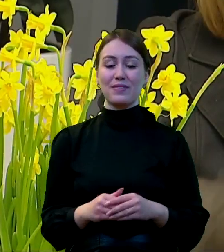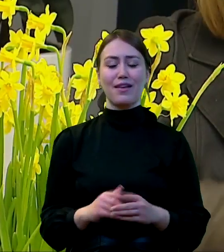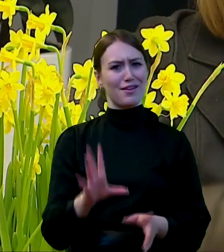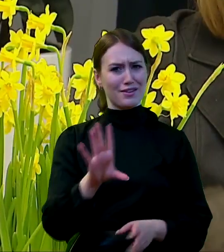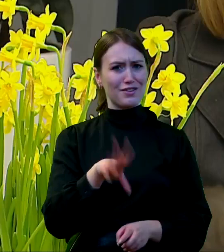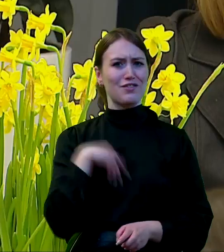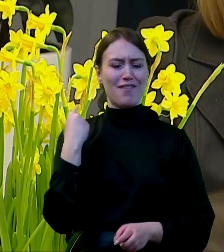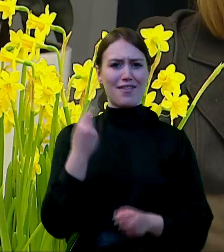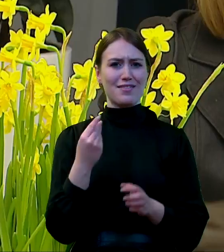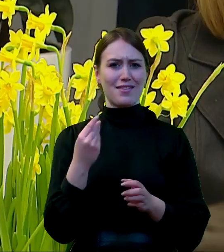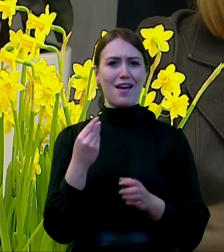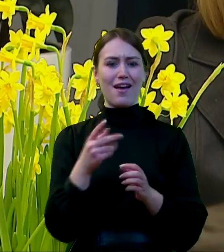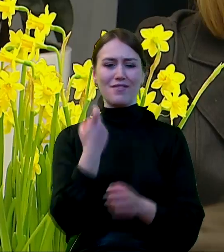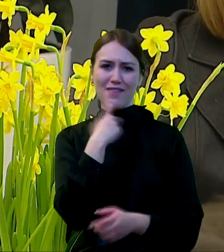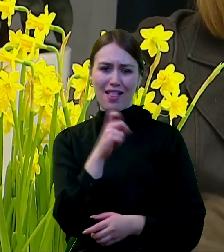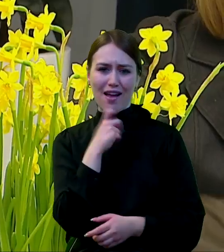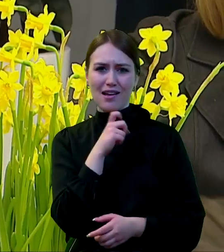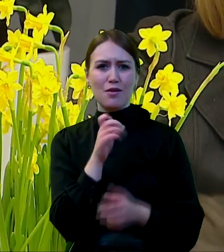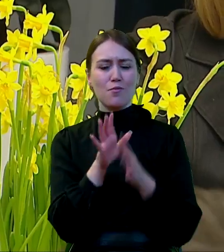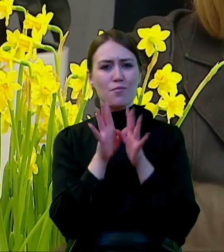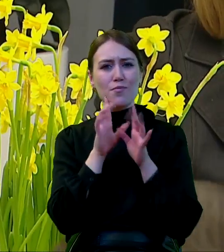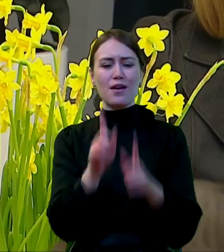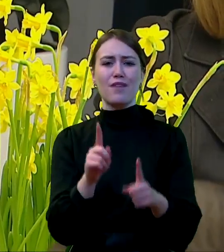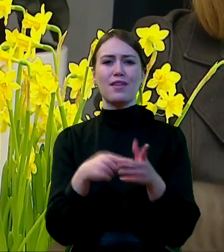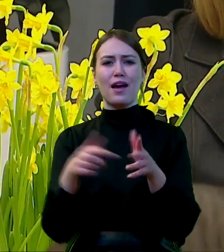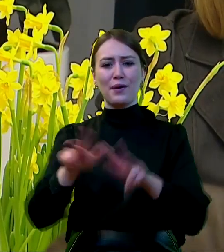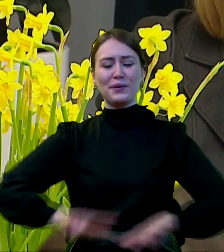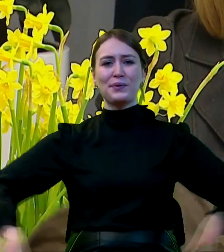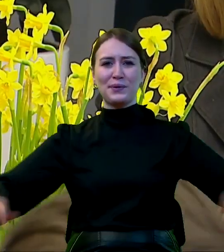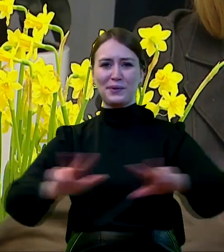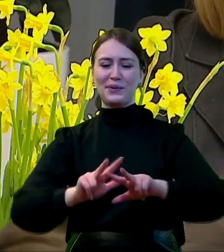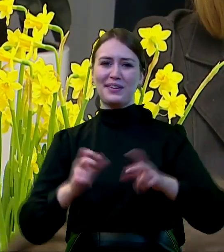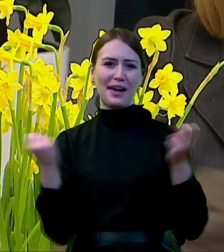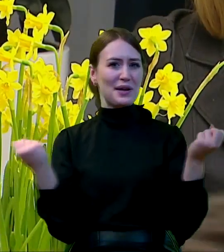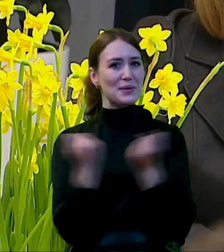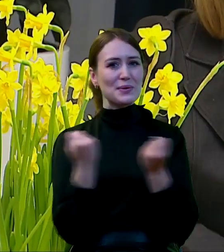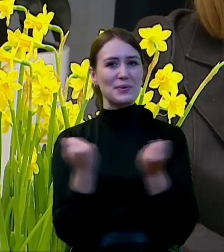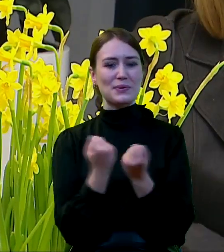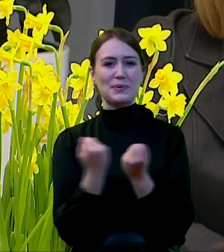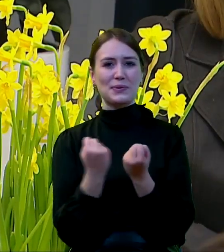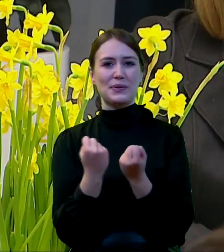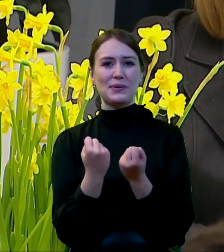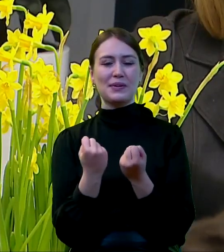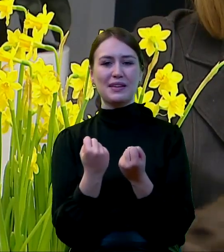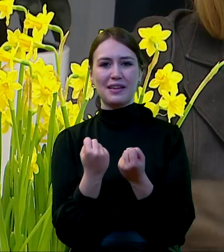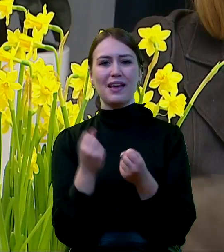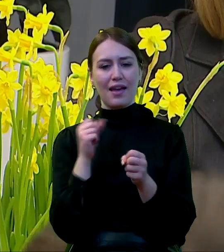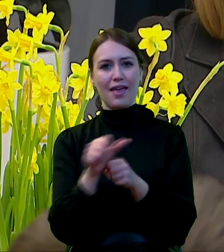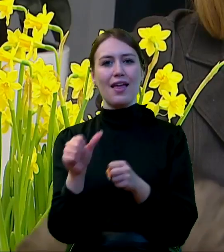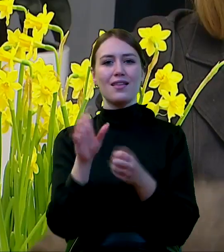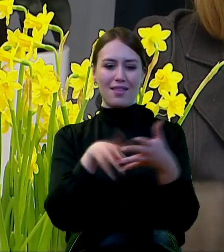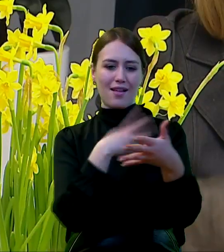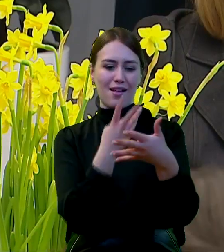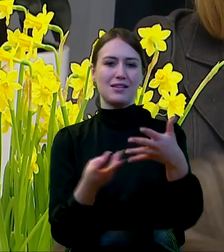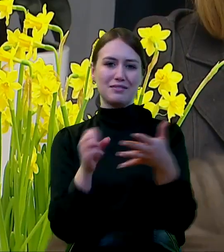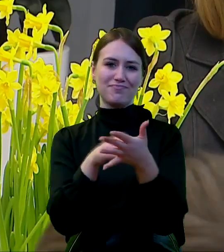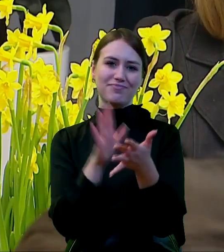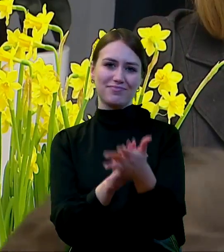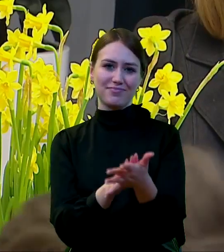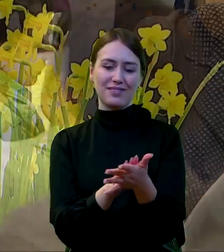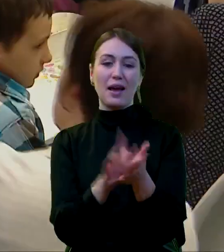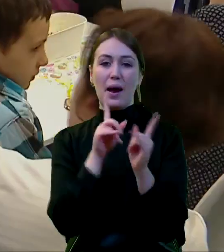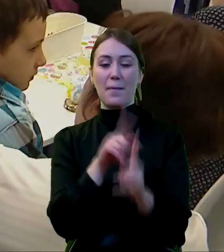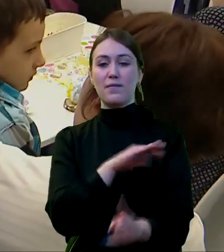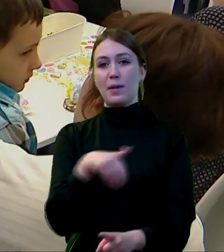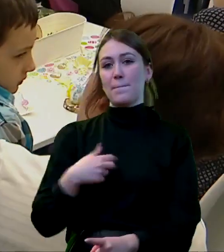Święta Wielkiej Nocy, święta bardzo rodzinne są wpisane w nasz kalendarz także. My